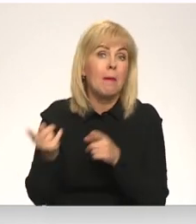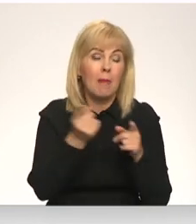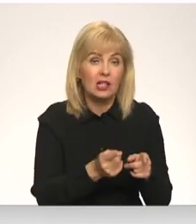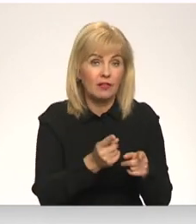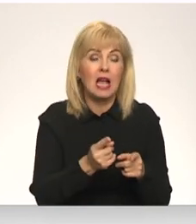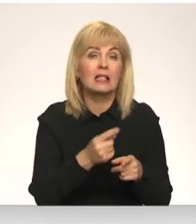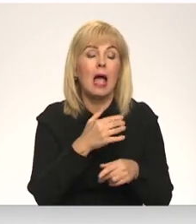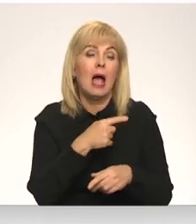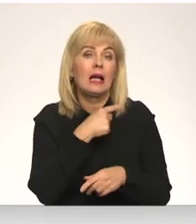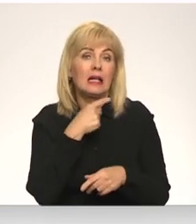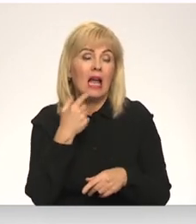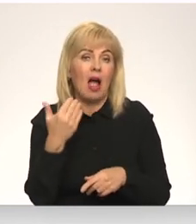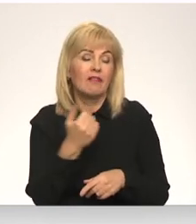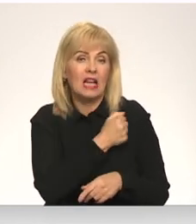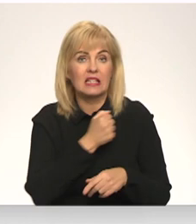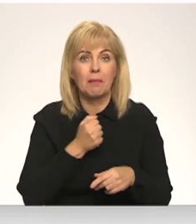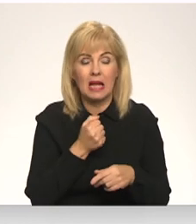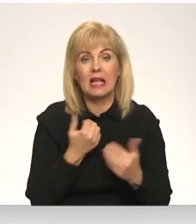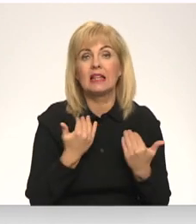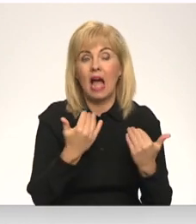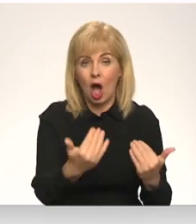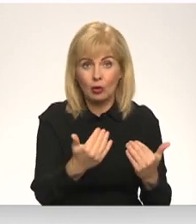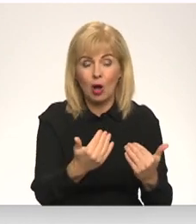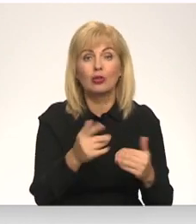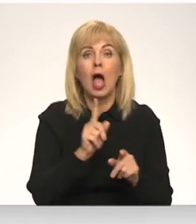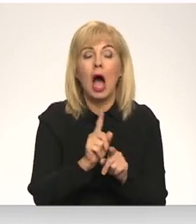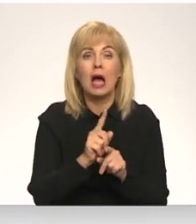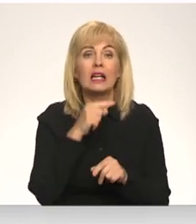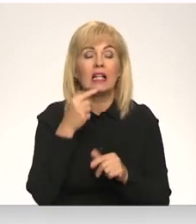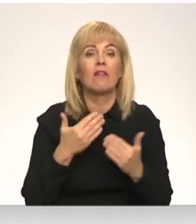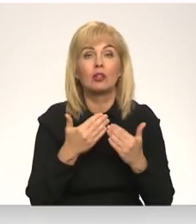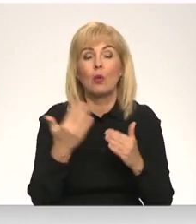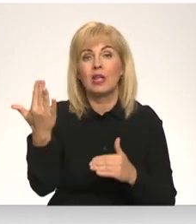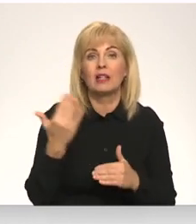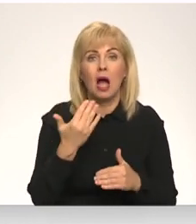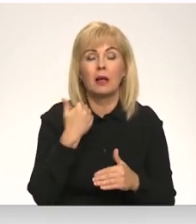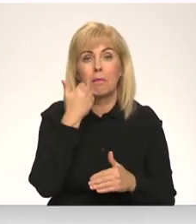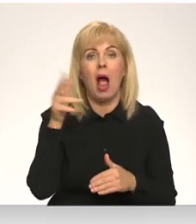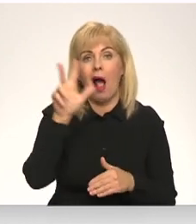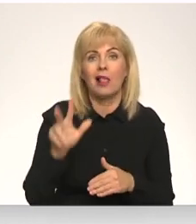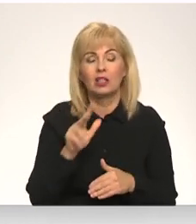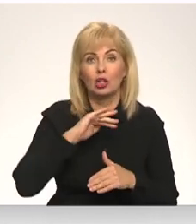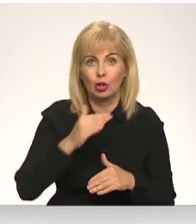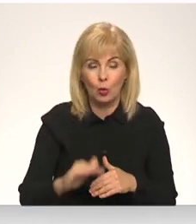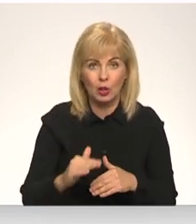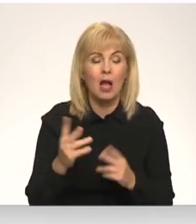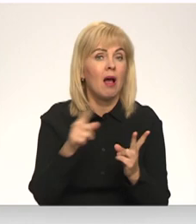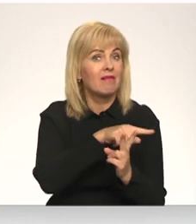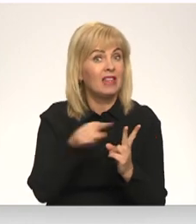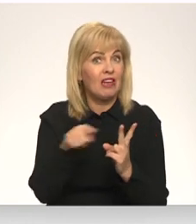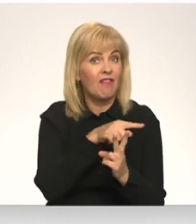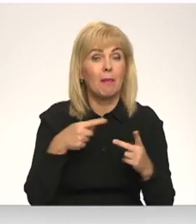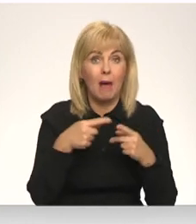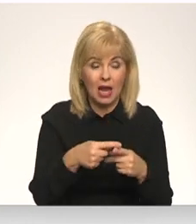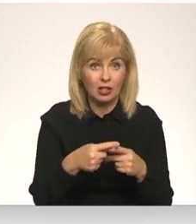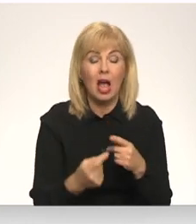tehnika. Mēs redzam, ka Krievijas kuģienāk Baltijas jūrā. Manuprāt, šobrīd tas ir ar divajādu mērķi. Pirmkārt,